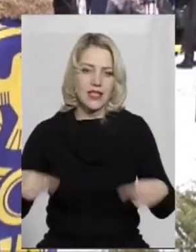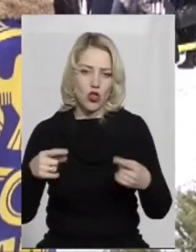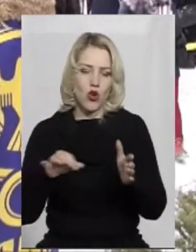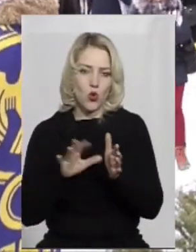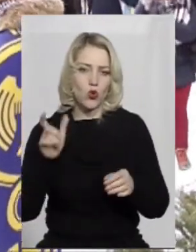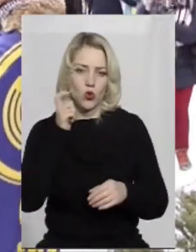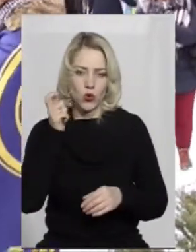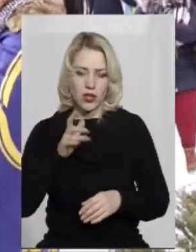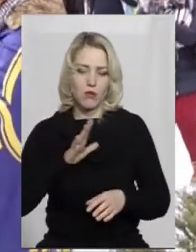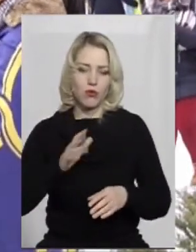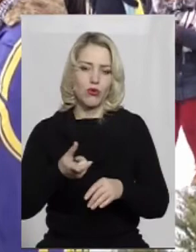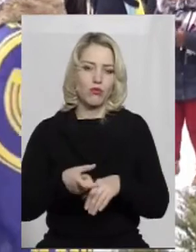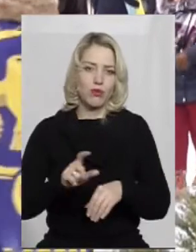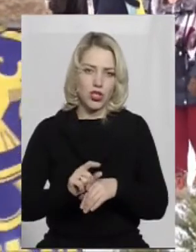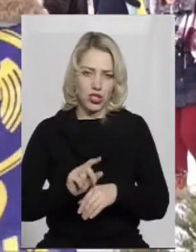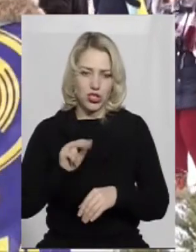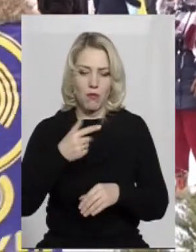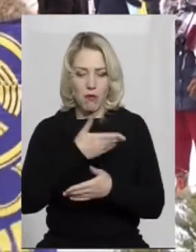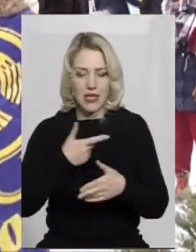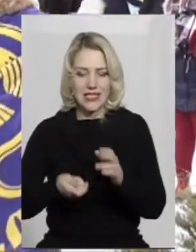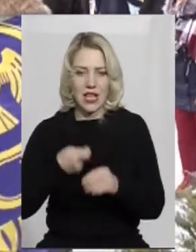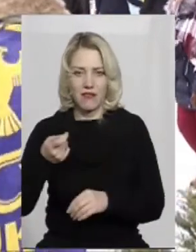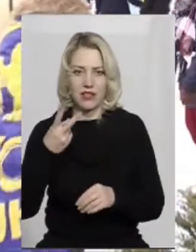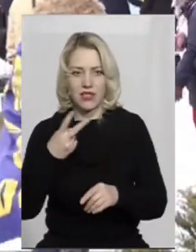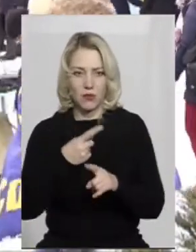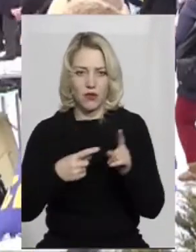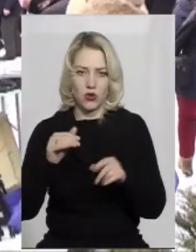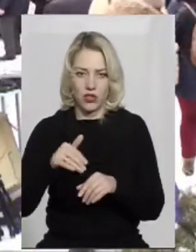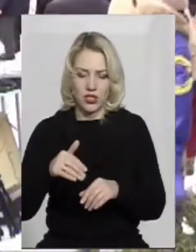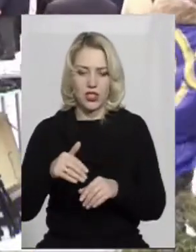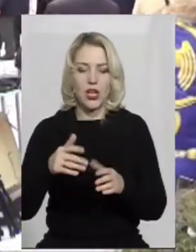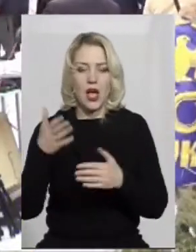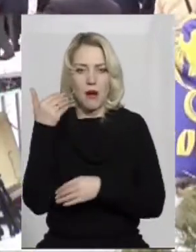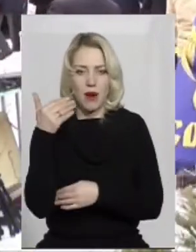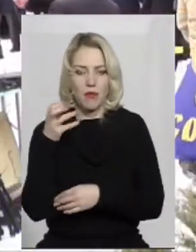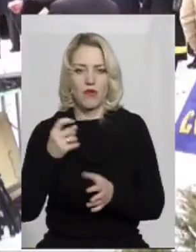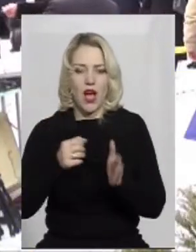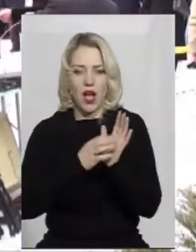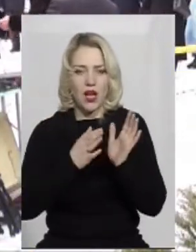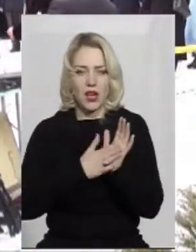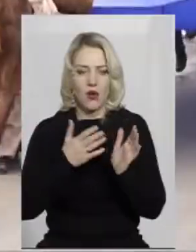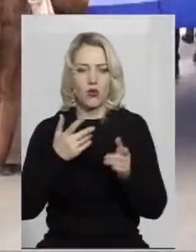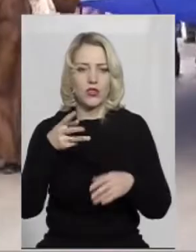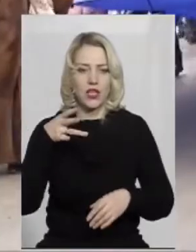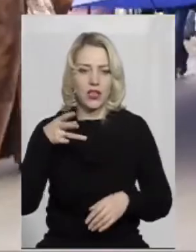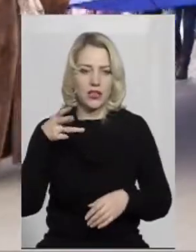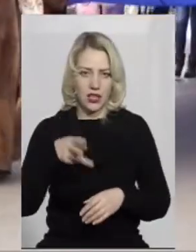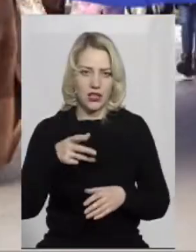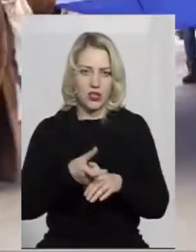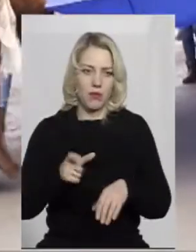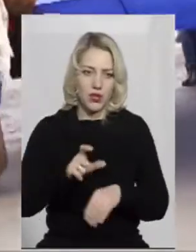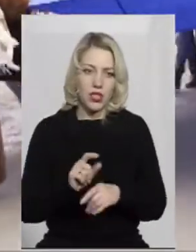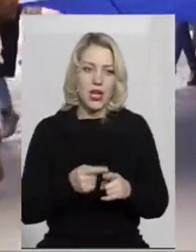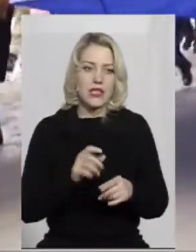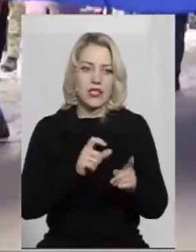ніж ми заявляли цифру 2,5 тисячі прапорів, але ми так рахуємо, що десь їх було коло трьох тисяч прапорів. За словами Інни